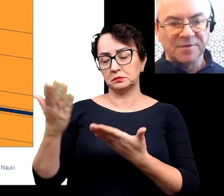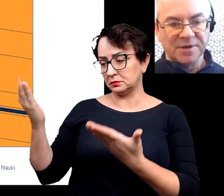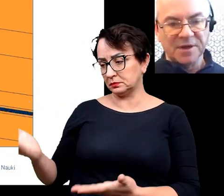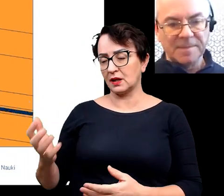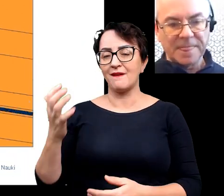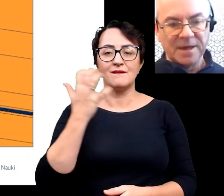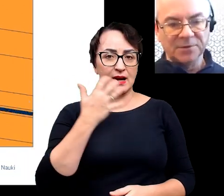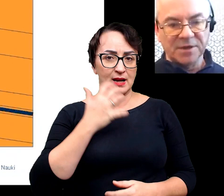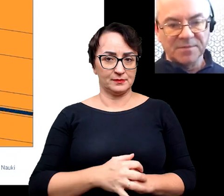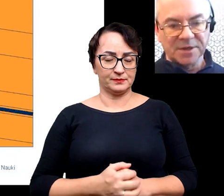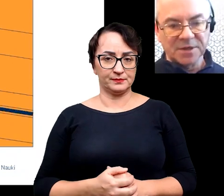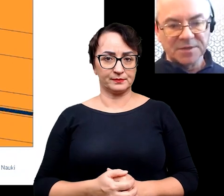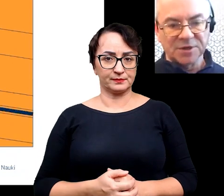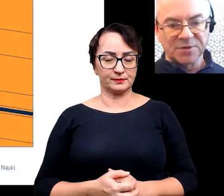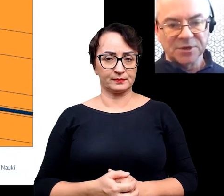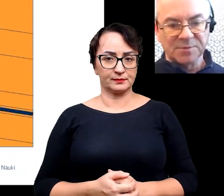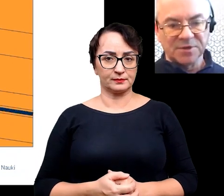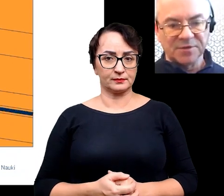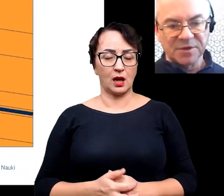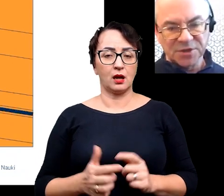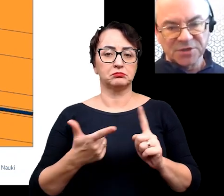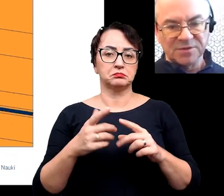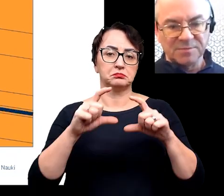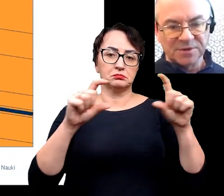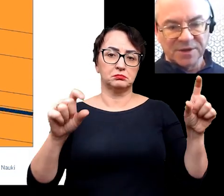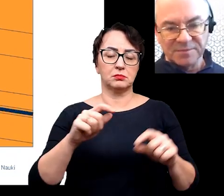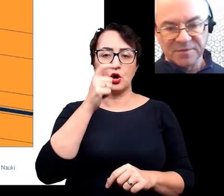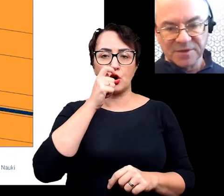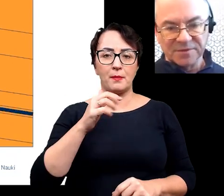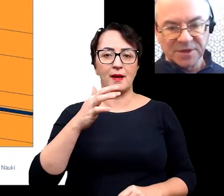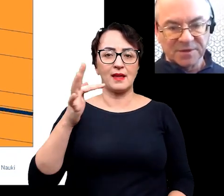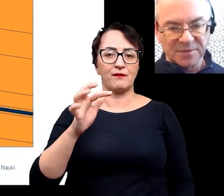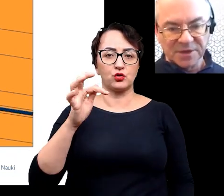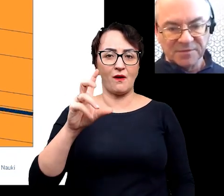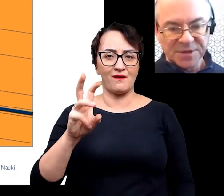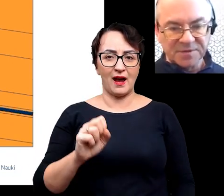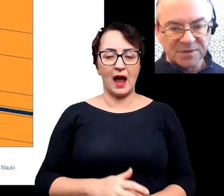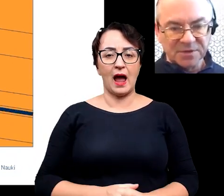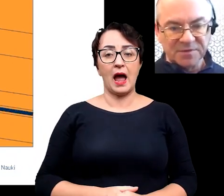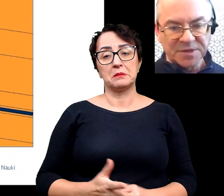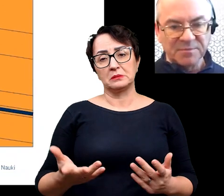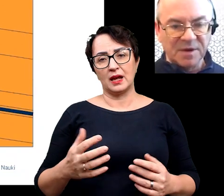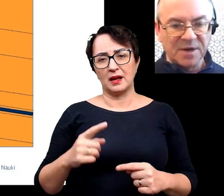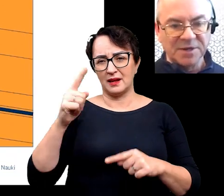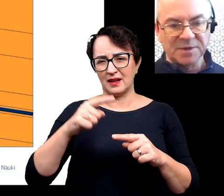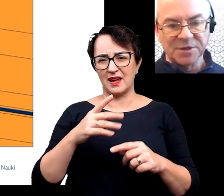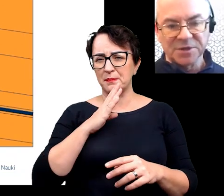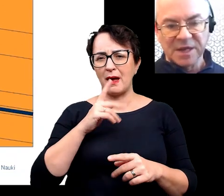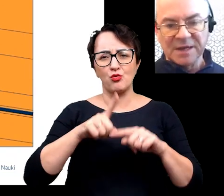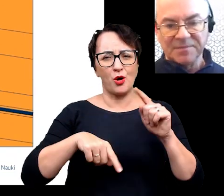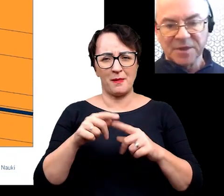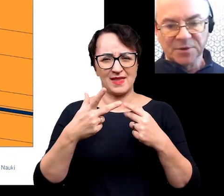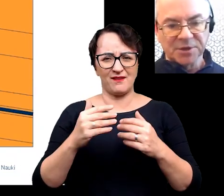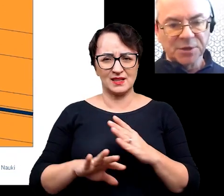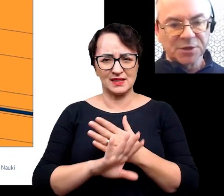pokład węgla, a tutaj mamy jakieś złoże może ropy naftowej, chociaż ropa pewnie w takiej warstwie by nie występowała, ale